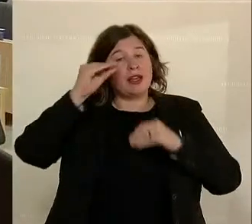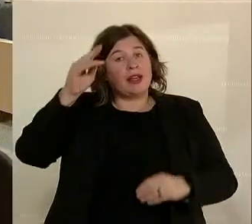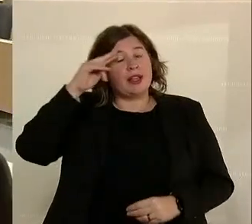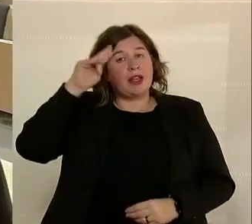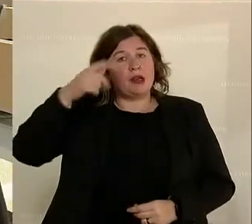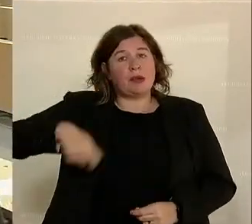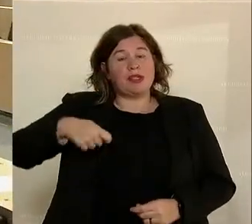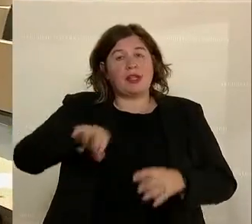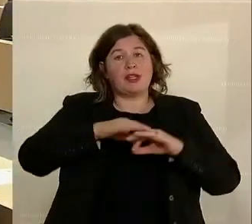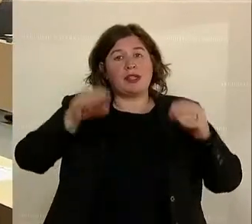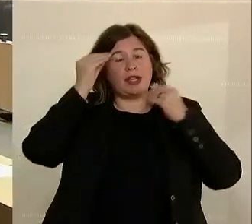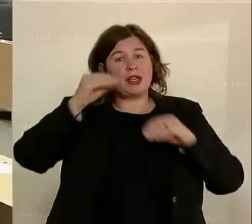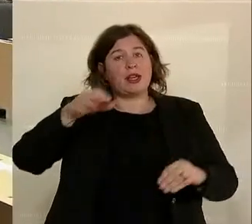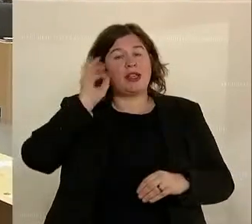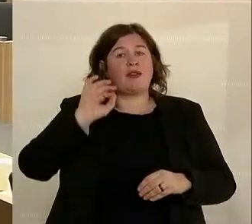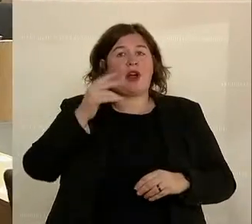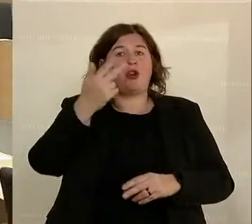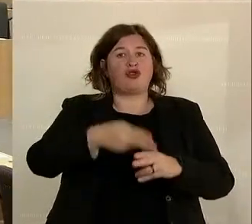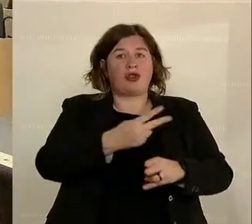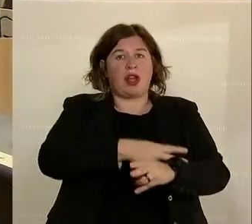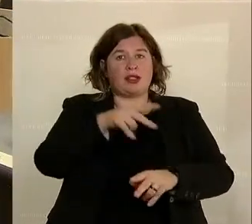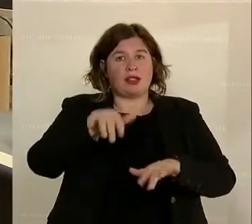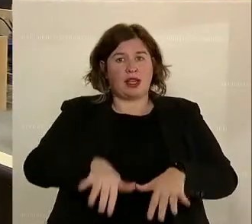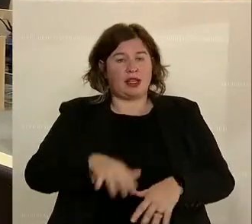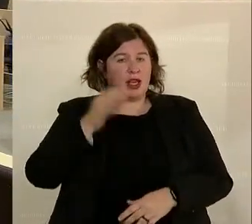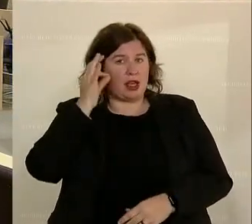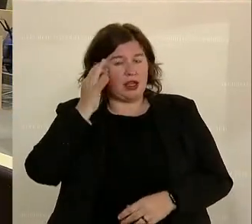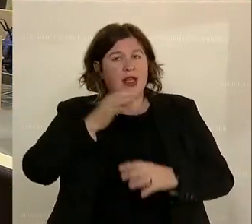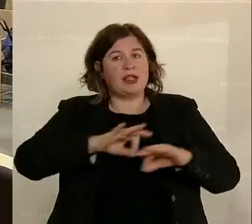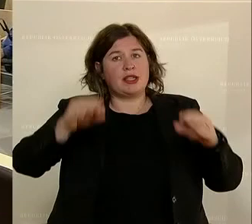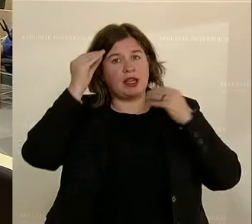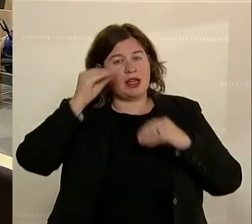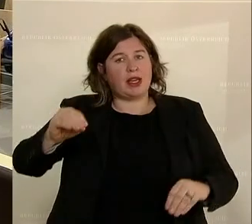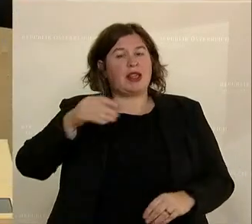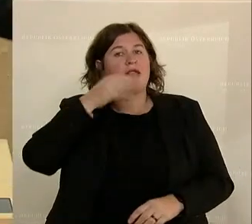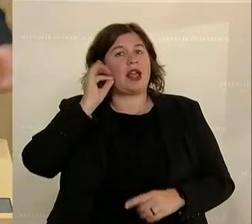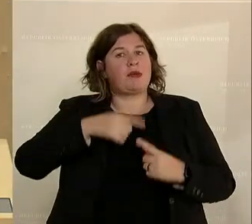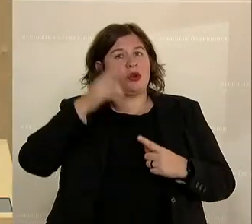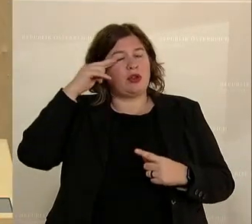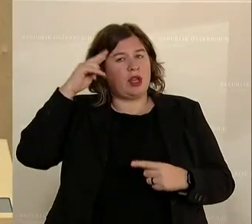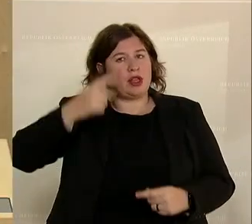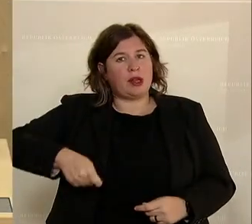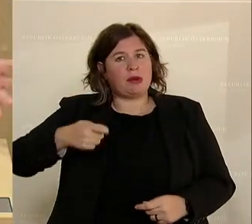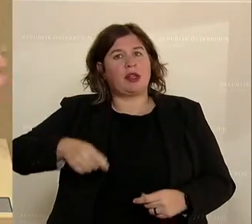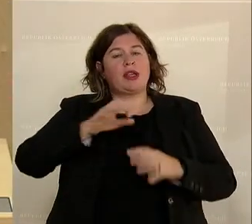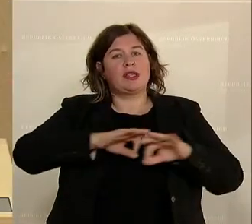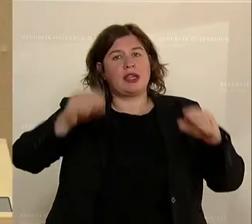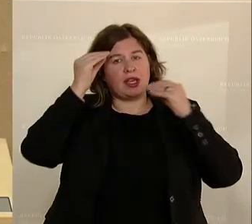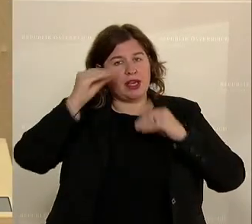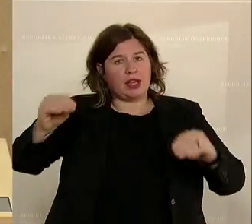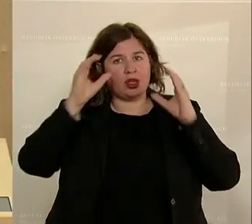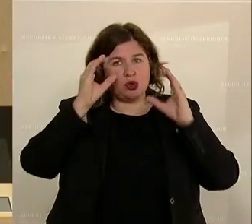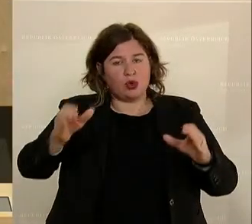Thomas Spalt von der FPÖ ist am Wort. Sehr geehrte Damen und Herren Abgeordnete, sehr geehrte Zuseher, Hohes Haus.